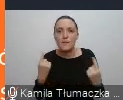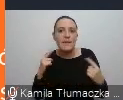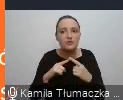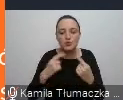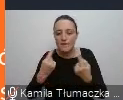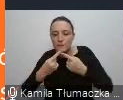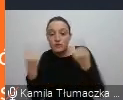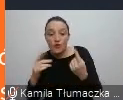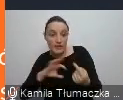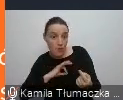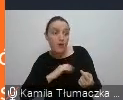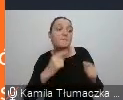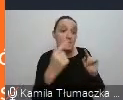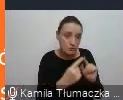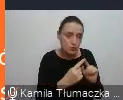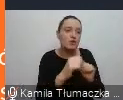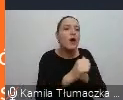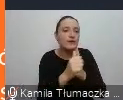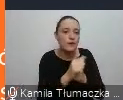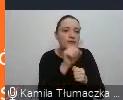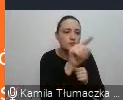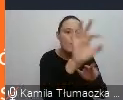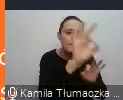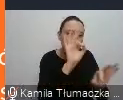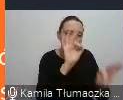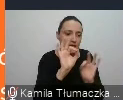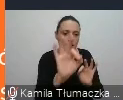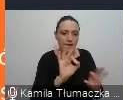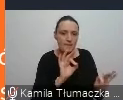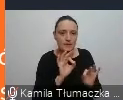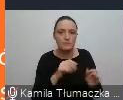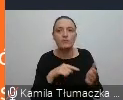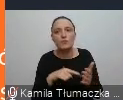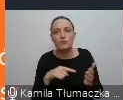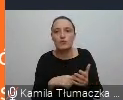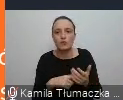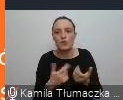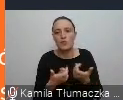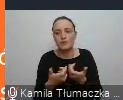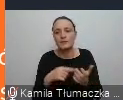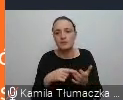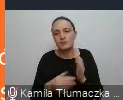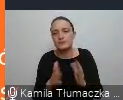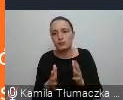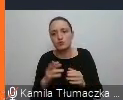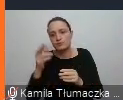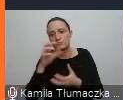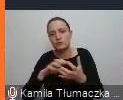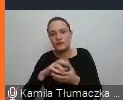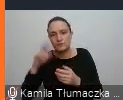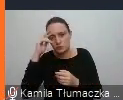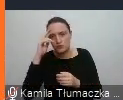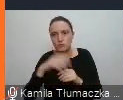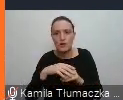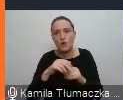jak nam się wydaje, my mamy o tym przekonanie, ale rozstawiamy karty tak, jak chcemy, żeby świat nas zrozumiał i żeby nasz argument